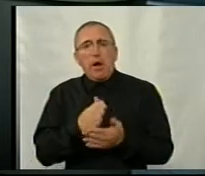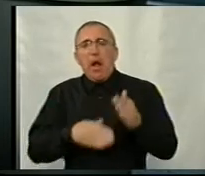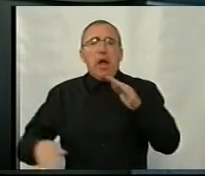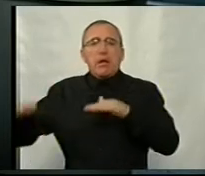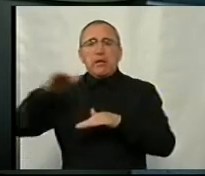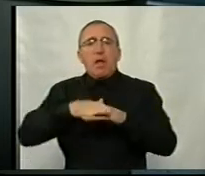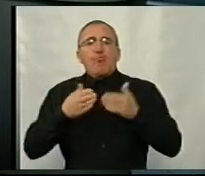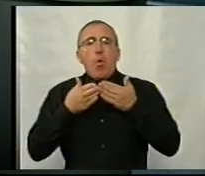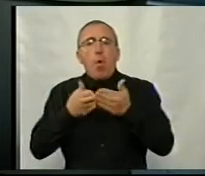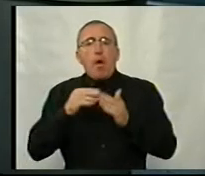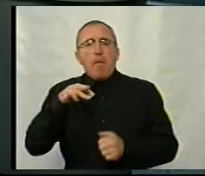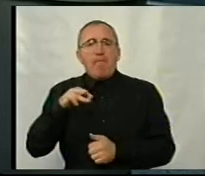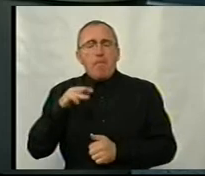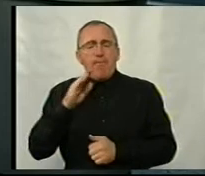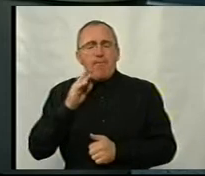кораблях ВМС.